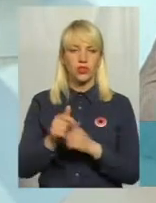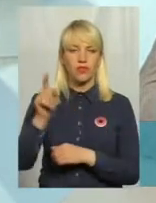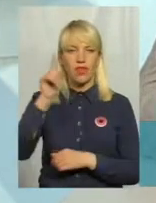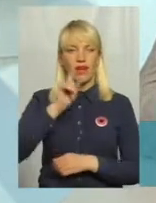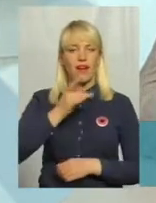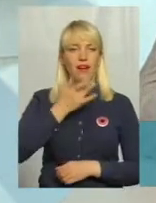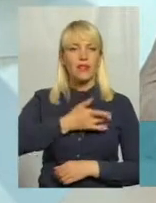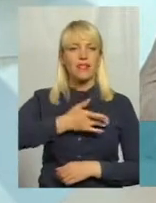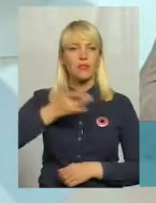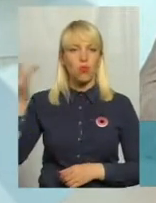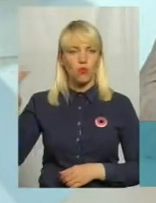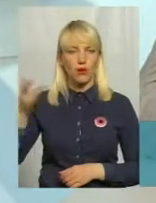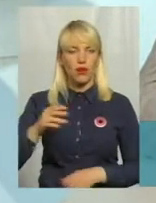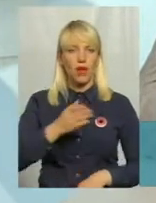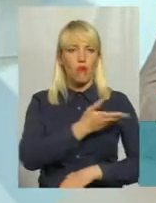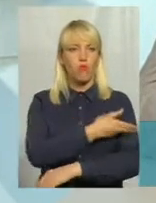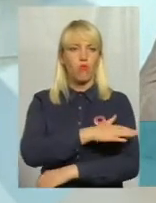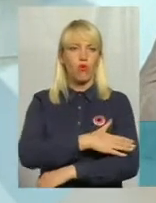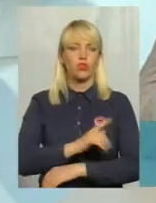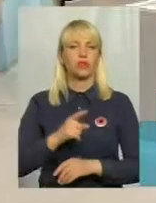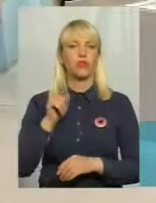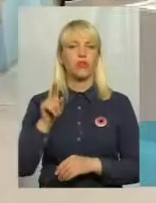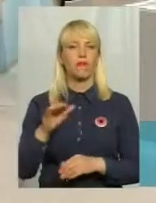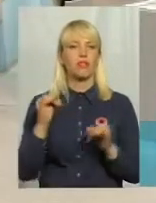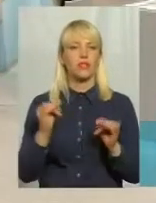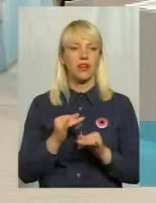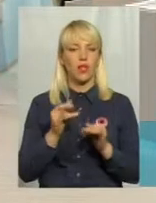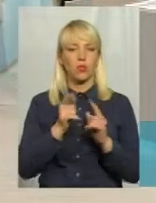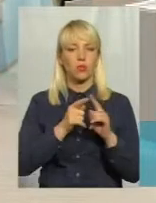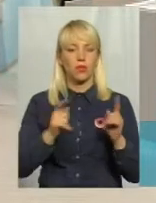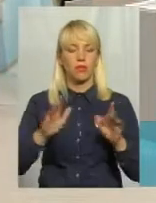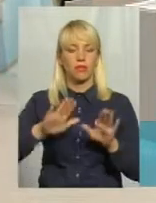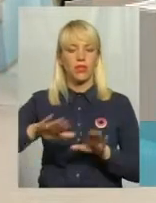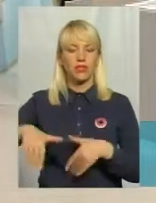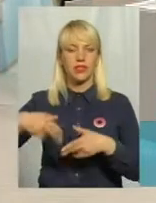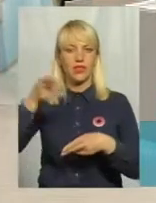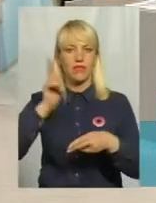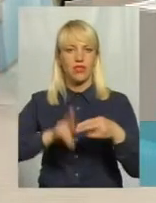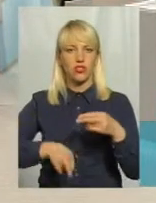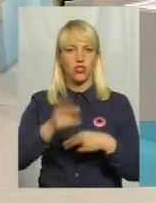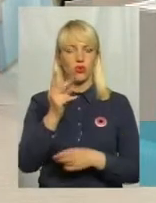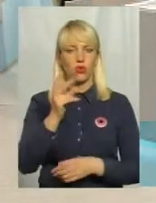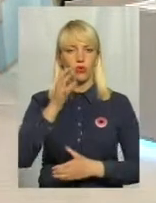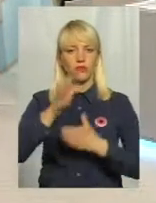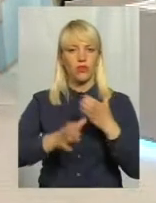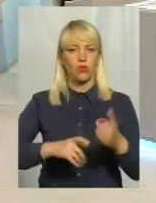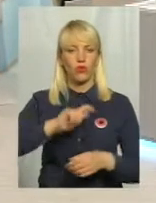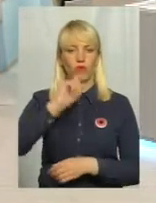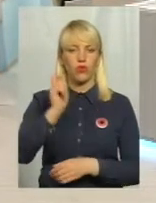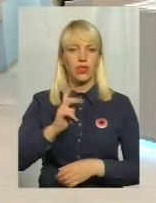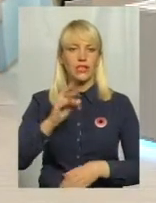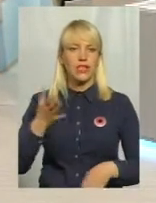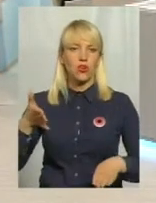також надзвичайно цікавий такий період. Після завершення Другої світової війни, за розпорядженням